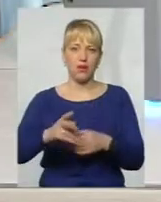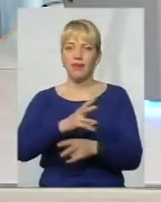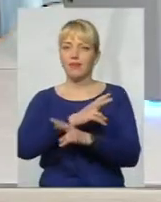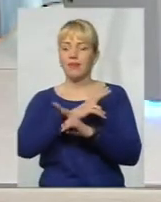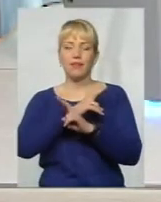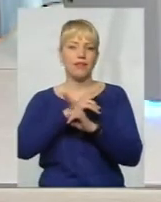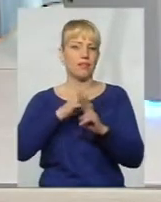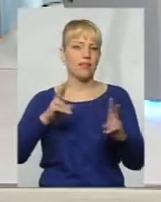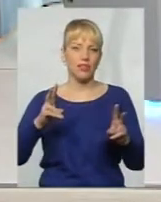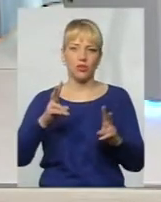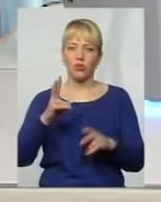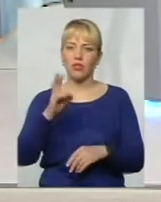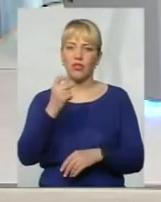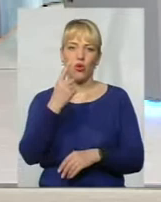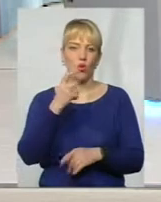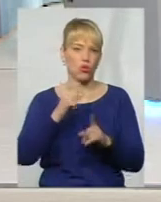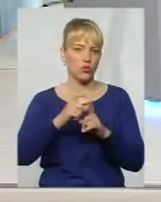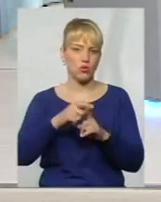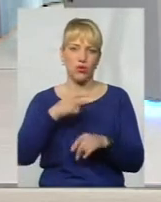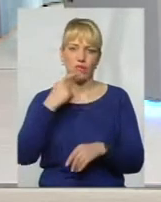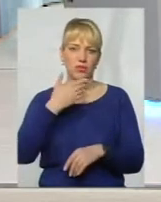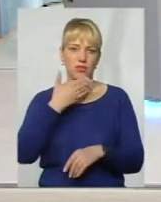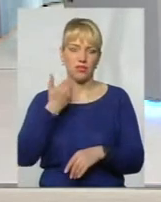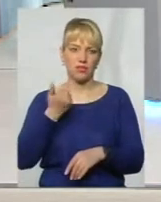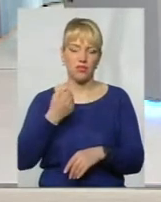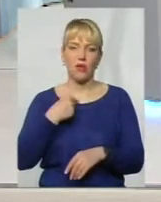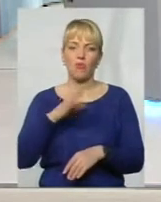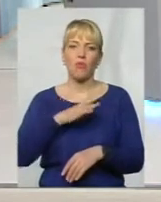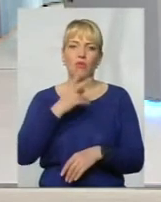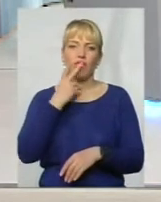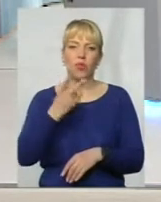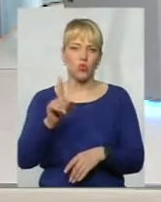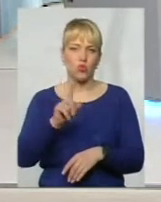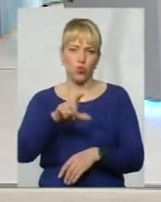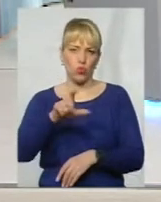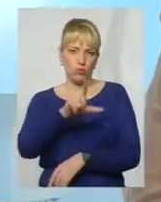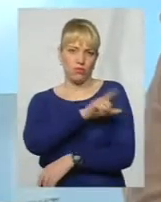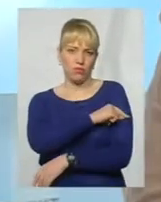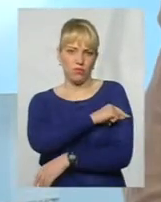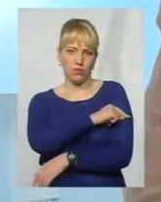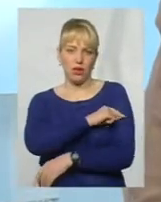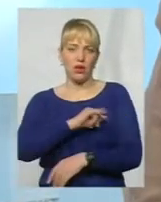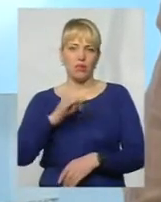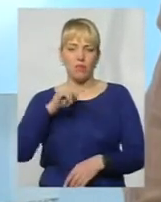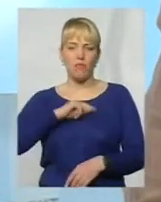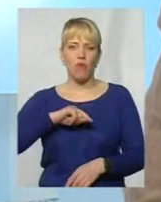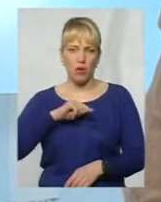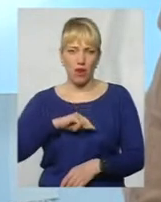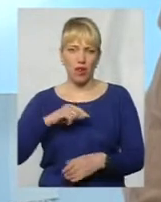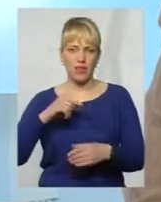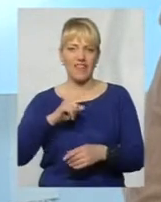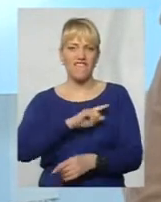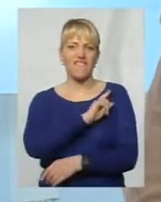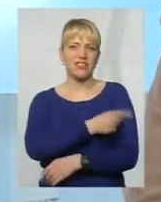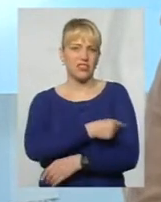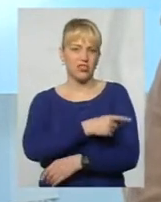не проявив ні одного слова. Це було вже видно, які люди виснажені, яке було в них не тільки моральне, а й фізичний стан.